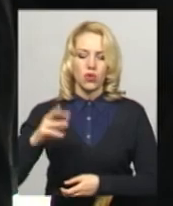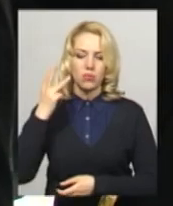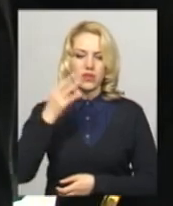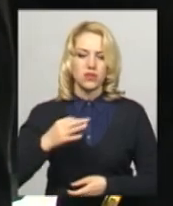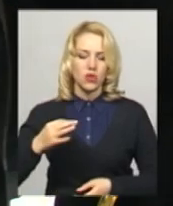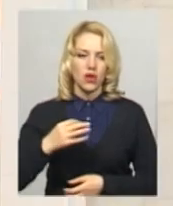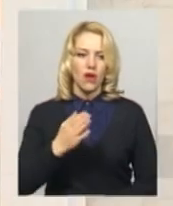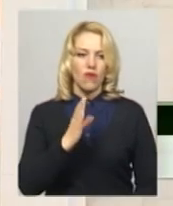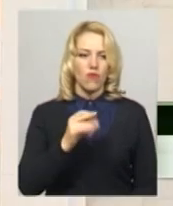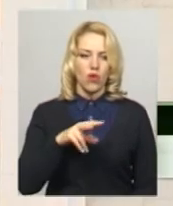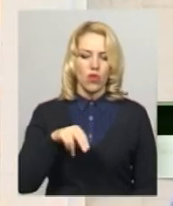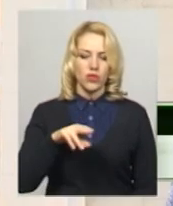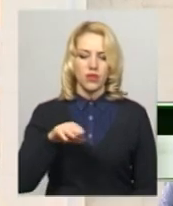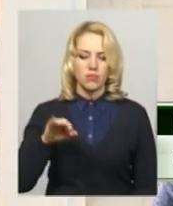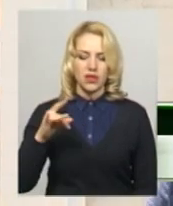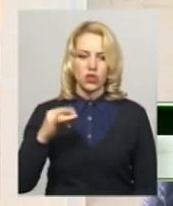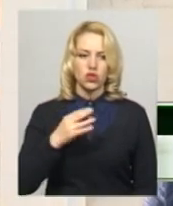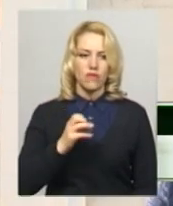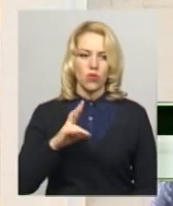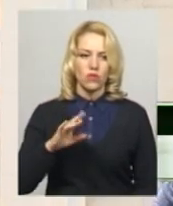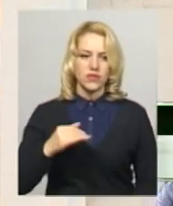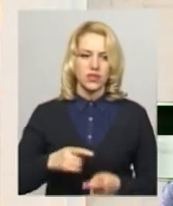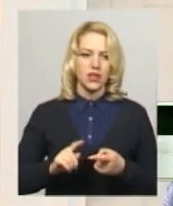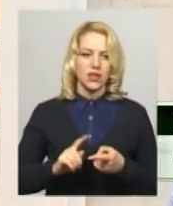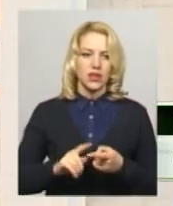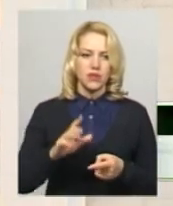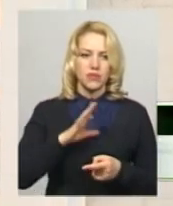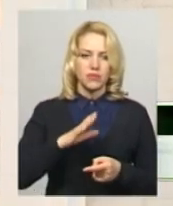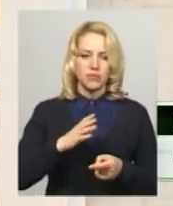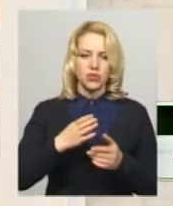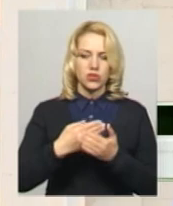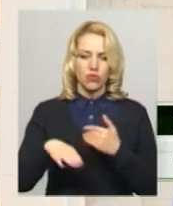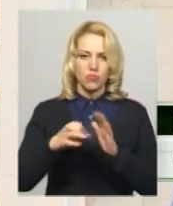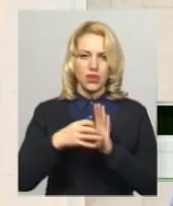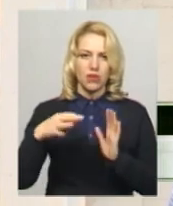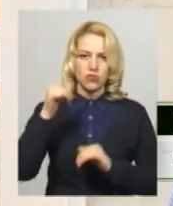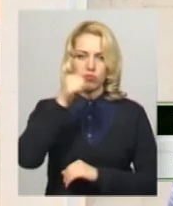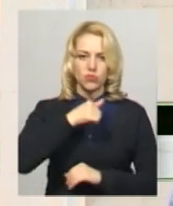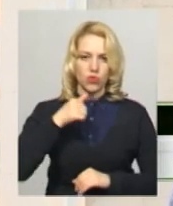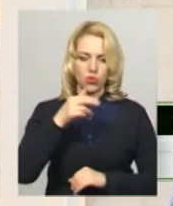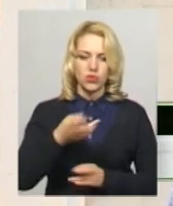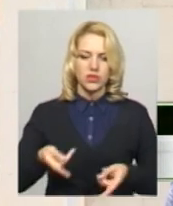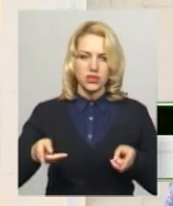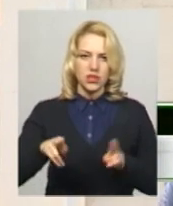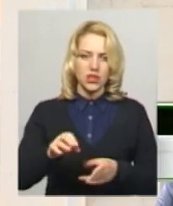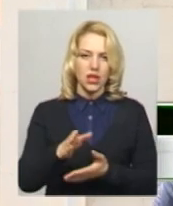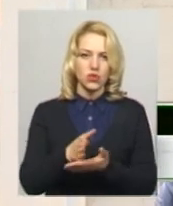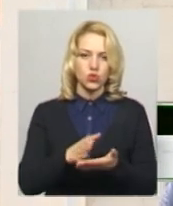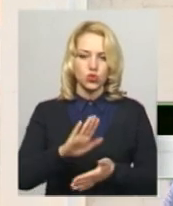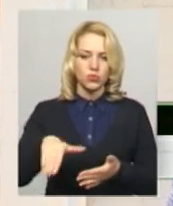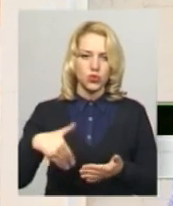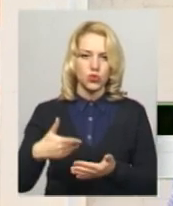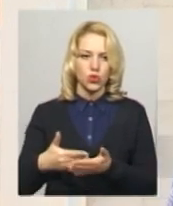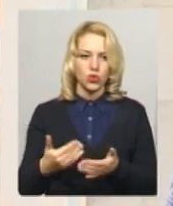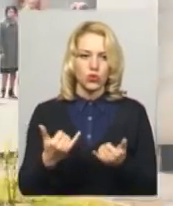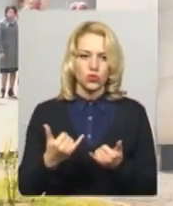Шубковський. Пішов по четвертий хвилі мобілізації в лютому місяці 2015 року і так і залишився на службі до цього фактично такого